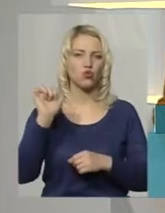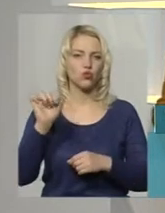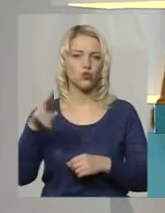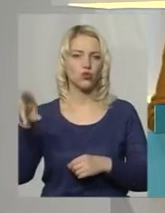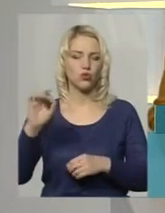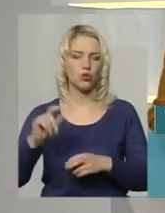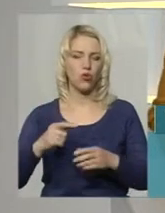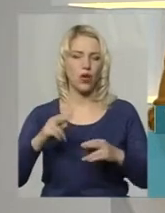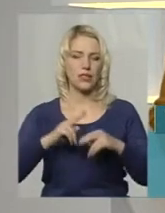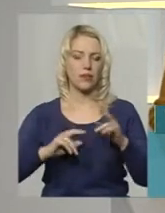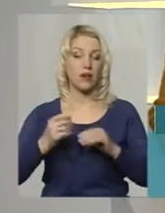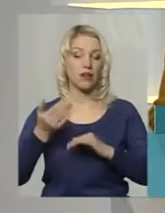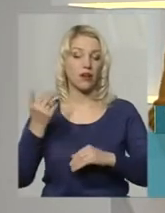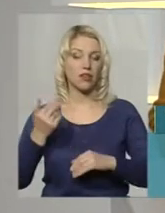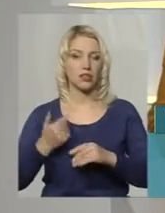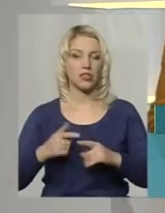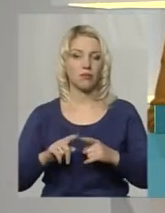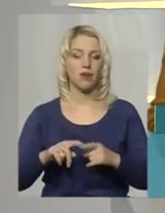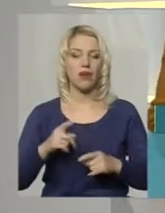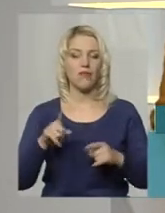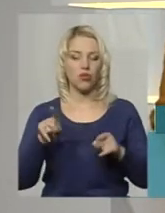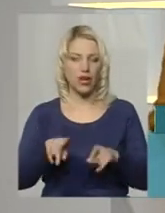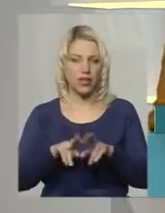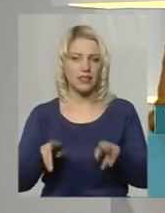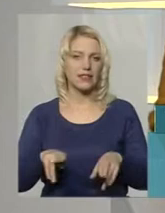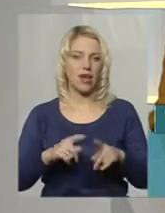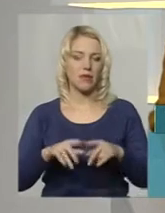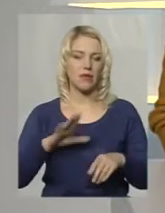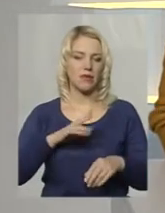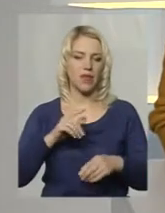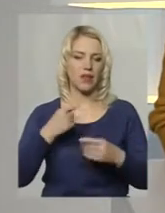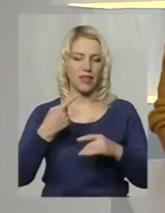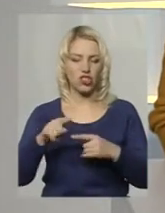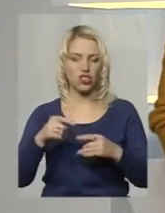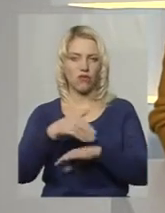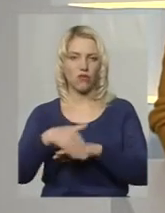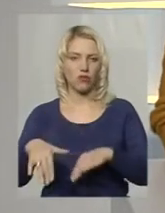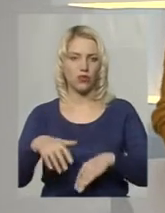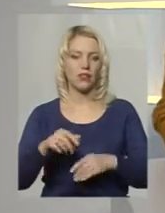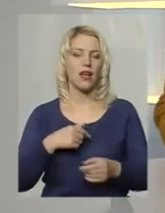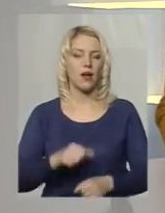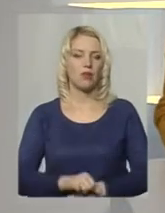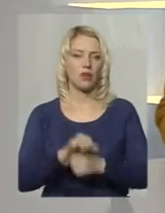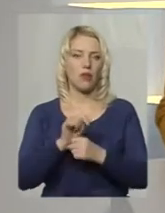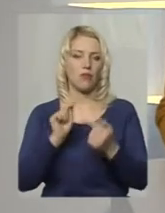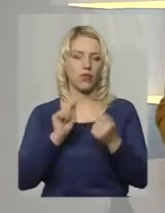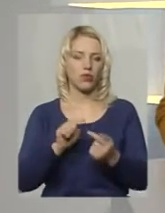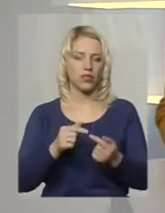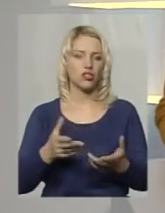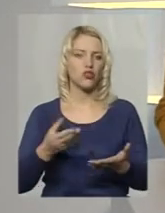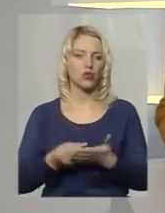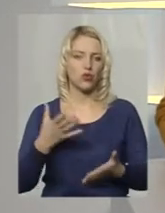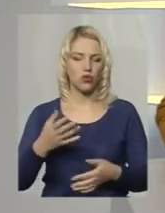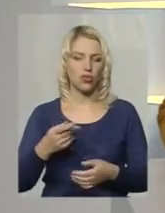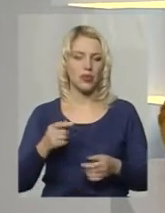у той же спосіб і на тій же вулиці, тільки біля іншого мосту, протестували проти здорожчання пального. Наскільки дієвий такий